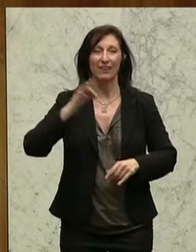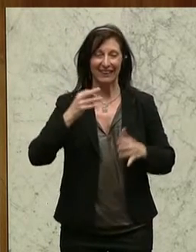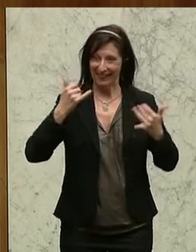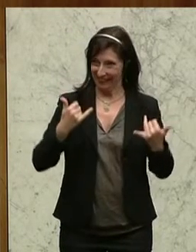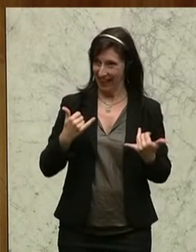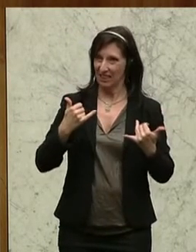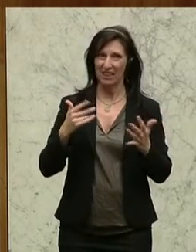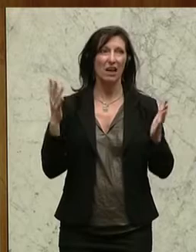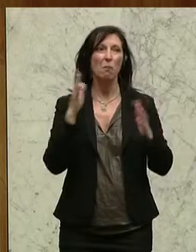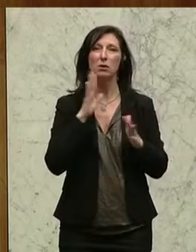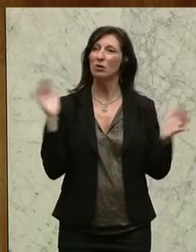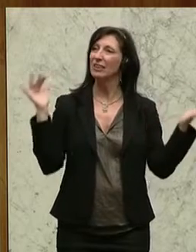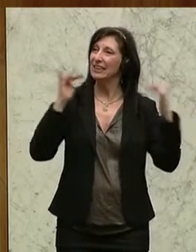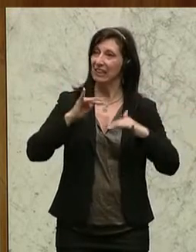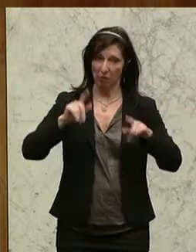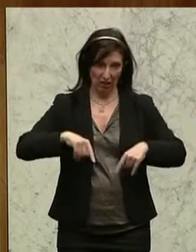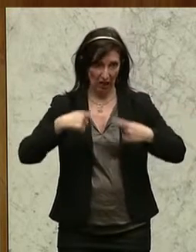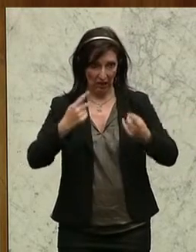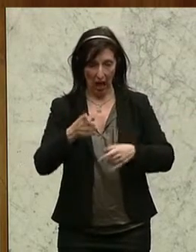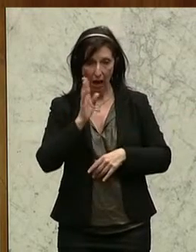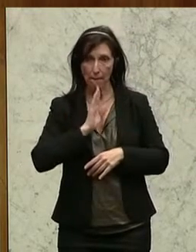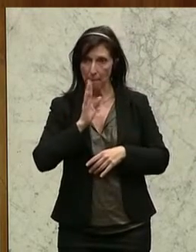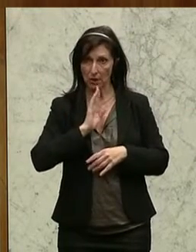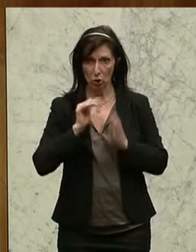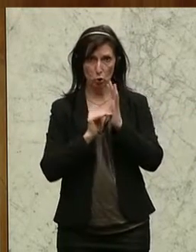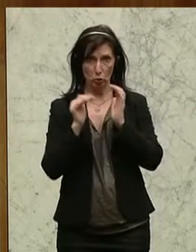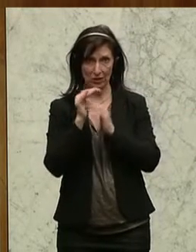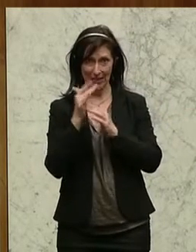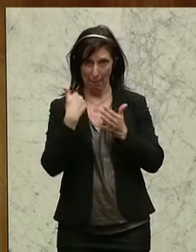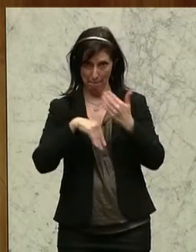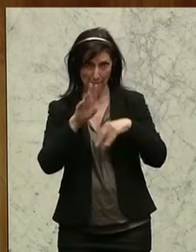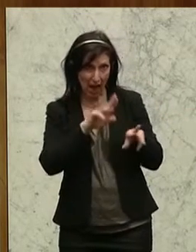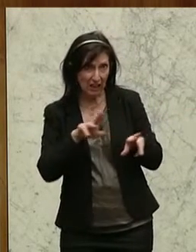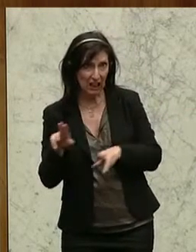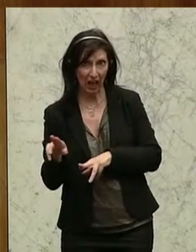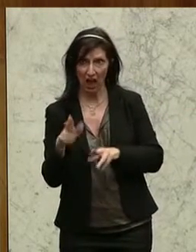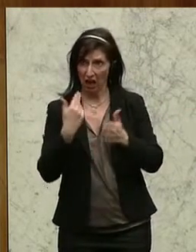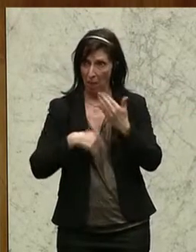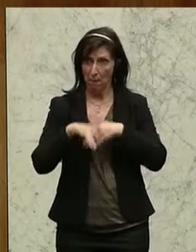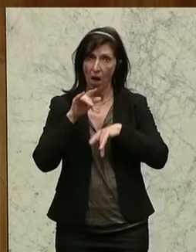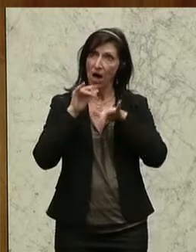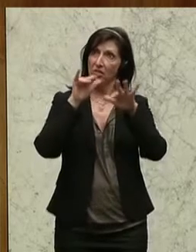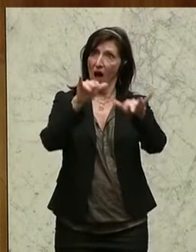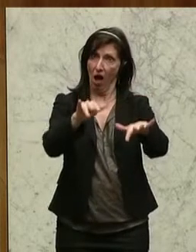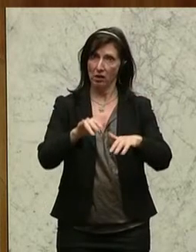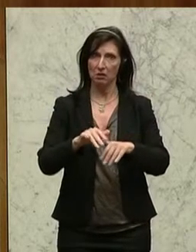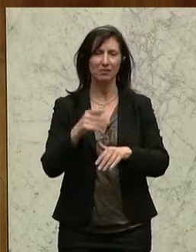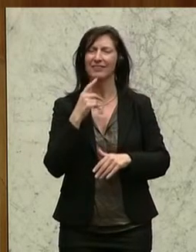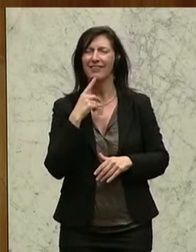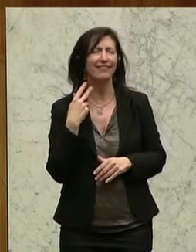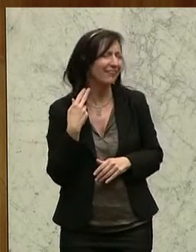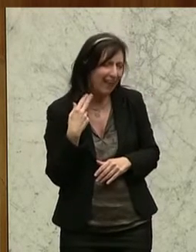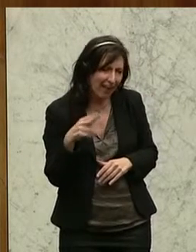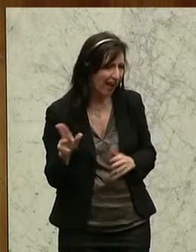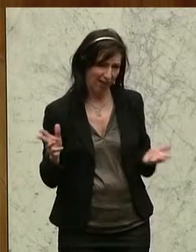nach diesem Pensionsgipfel? Ist es treffsicher oder ist es überhaupt nachhaltiger? Ich habe Ihnen gesagt, nein, ist